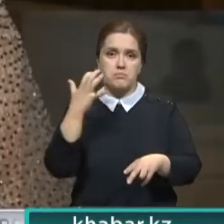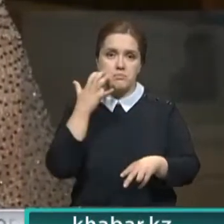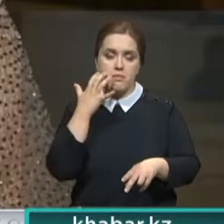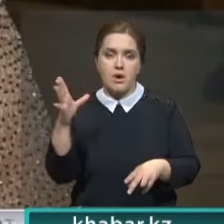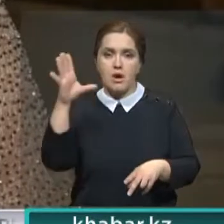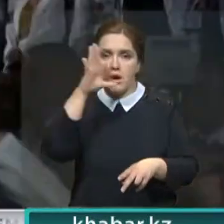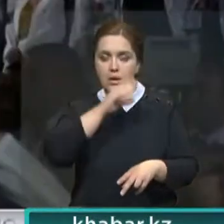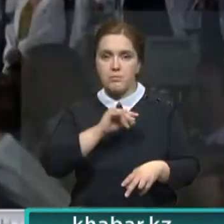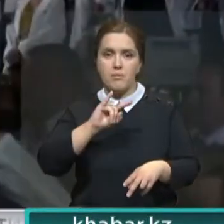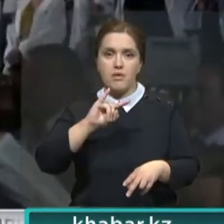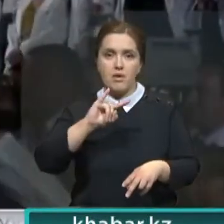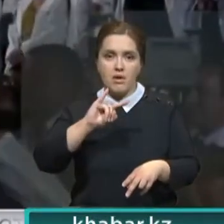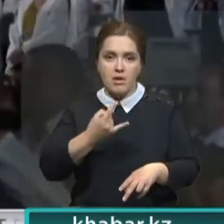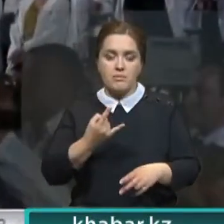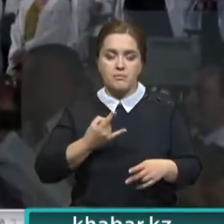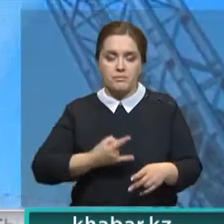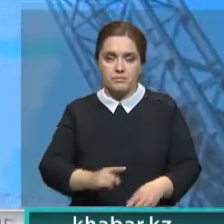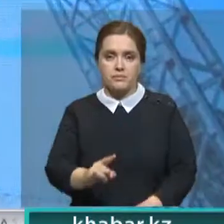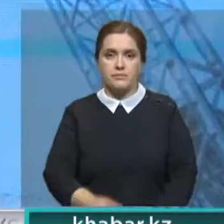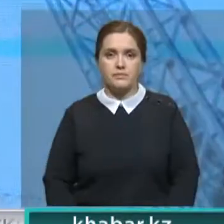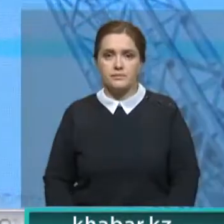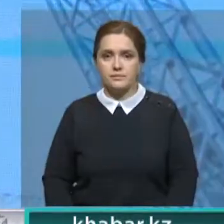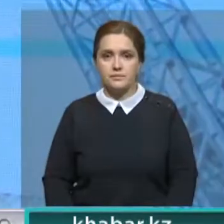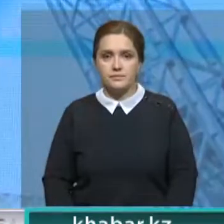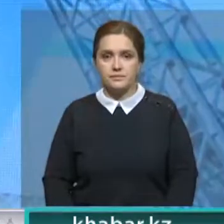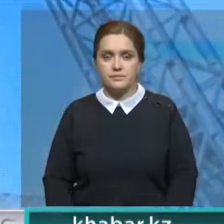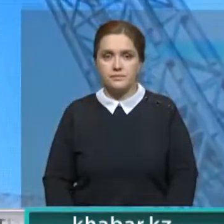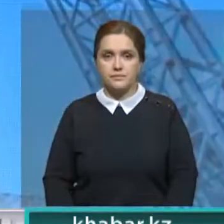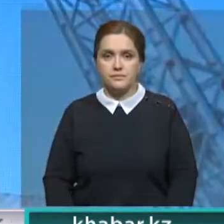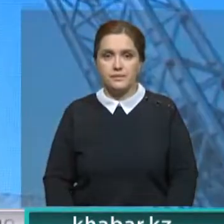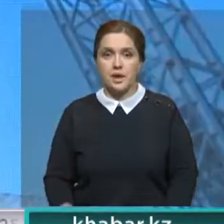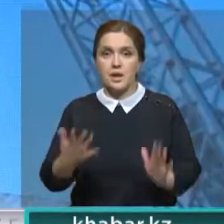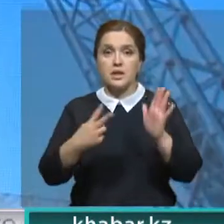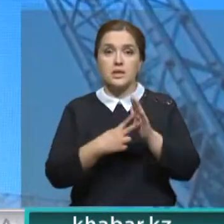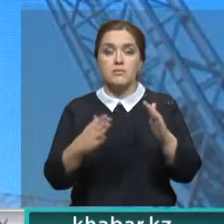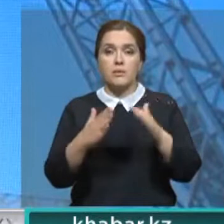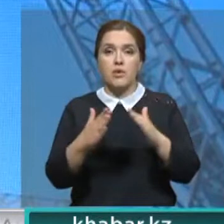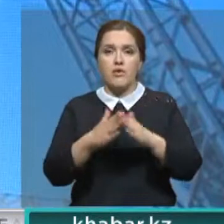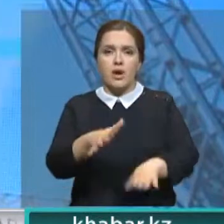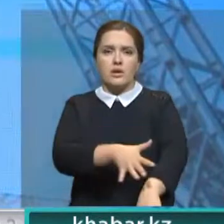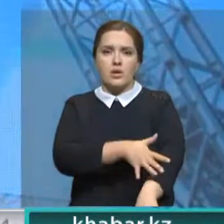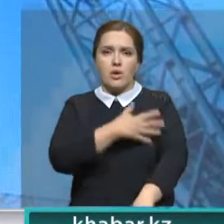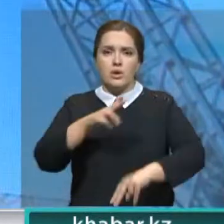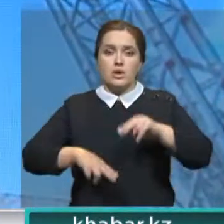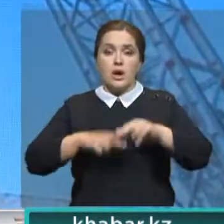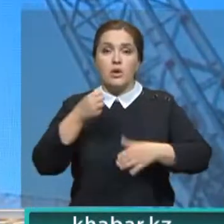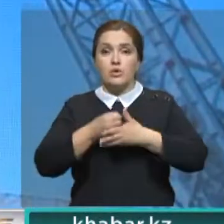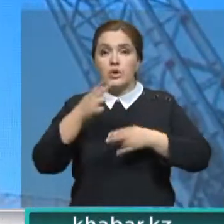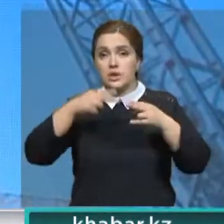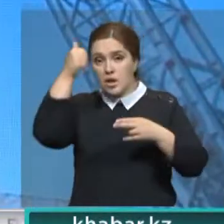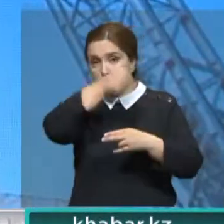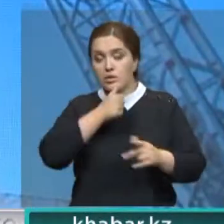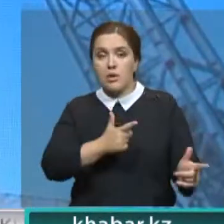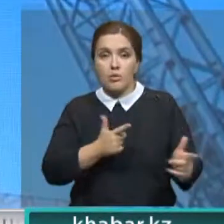иметь детей. И к другим новостям. 57 домов долгостроев до конца